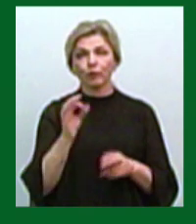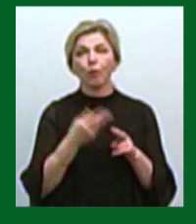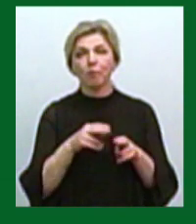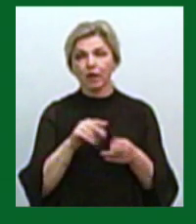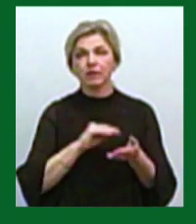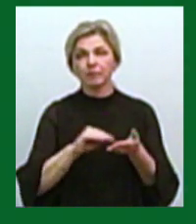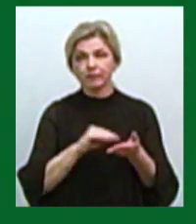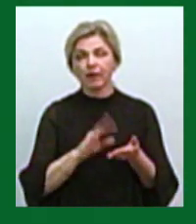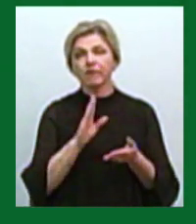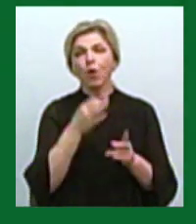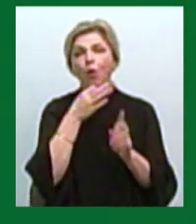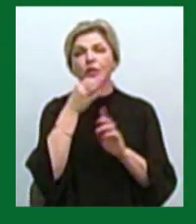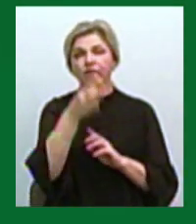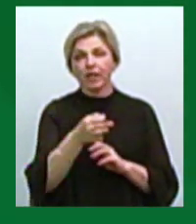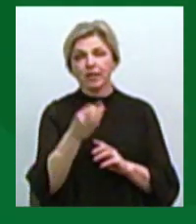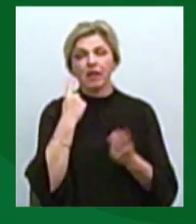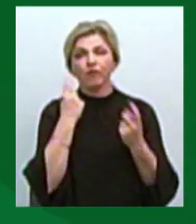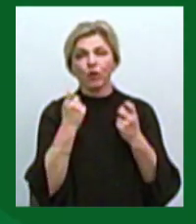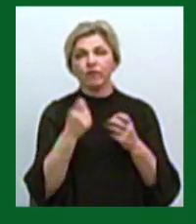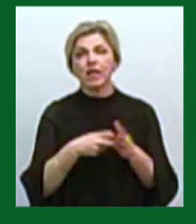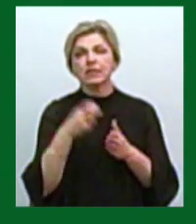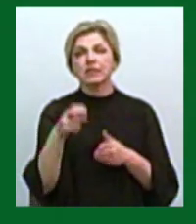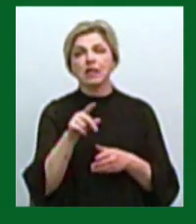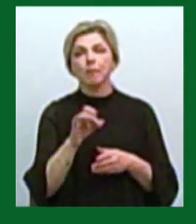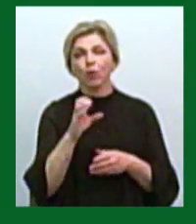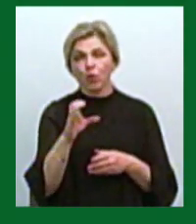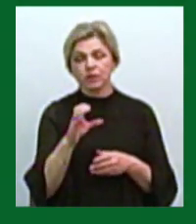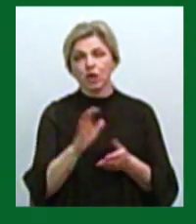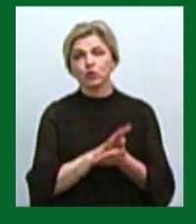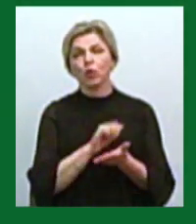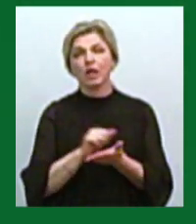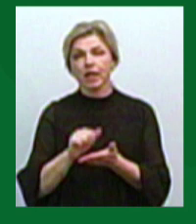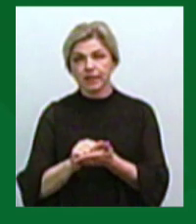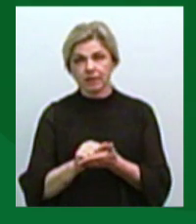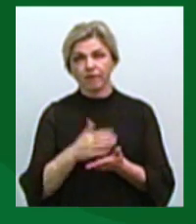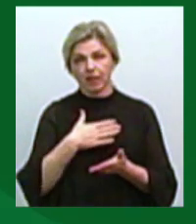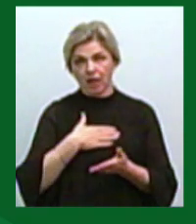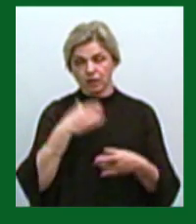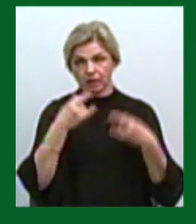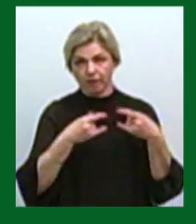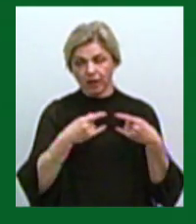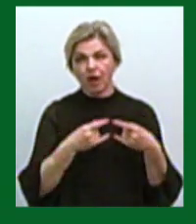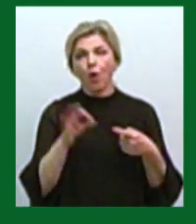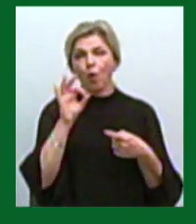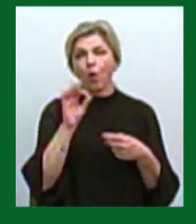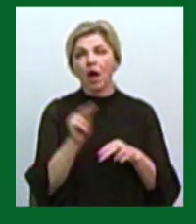йдеться у відповіді на інформаційний запит кореспондентів Суспільного. Стосовно ремонту клубу,